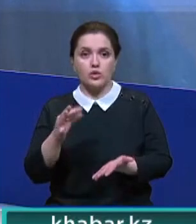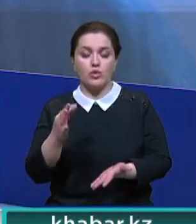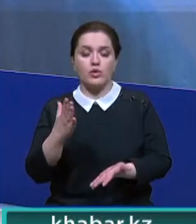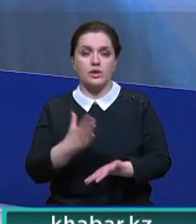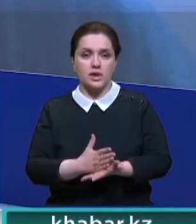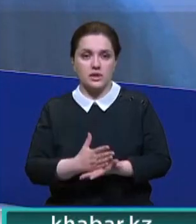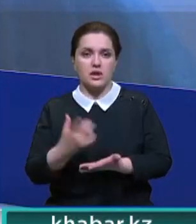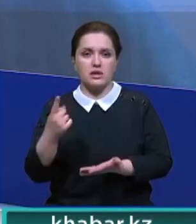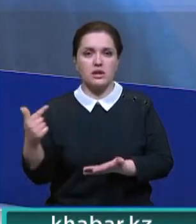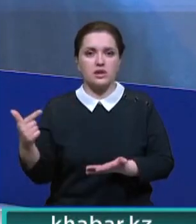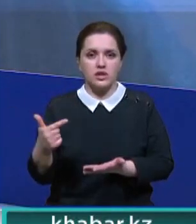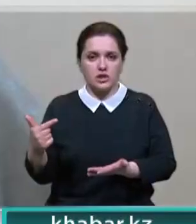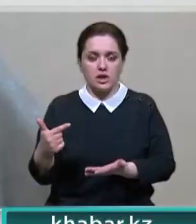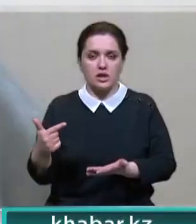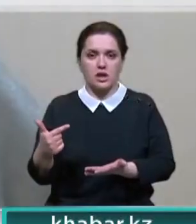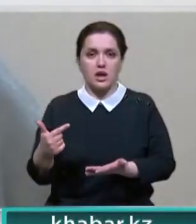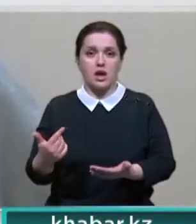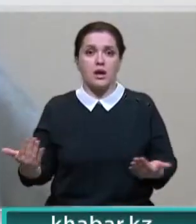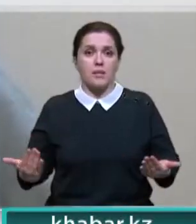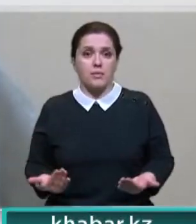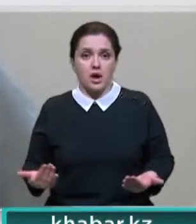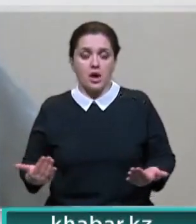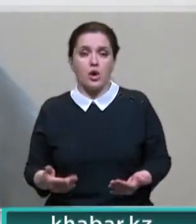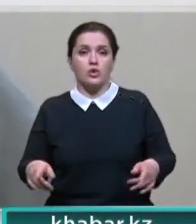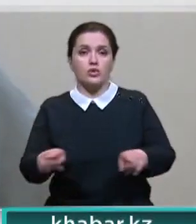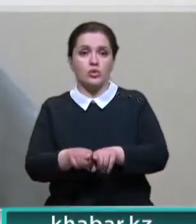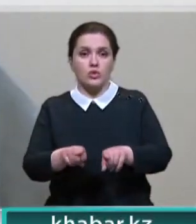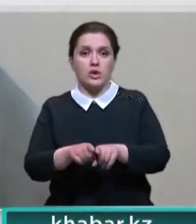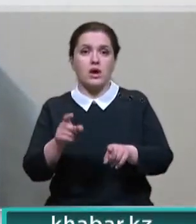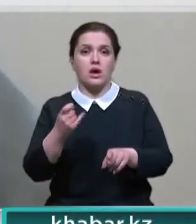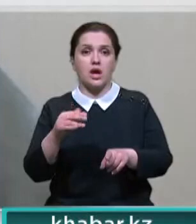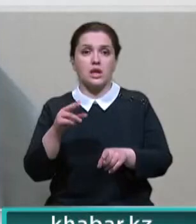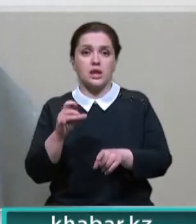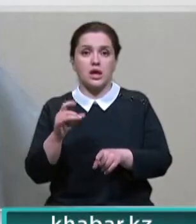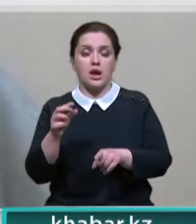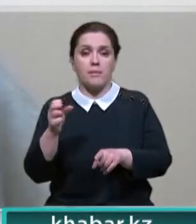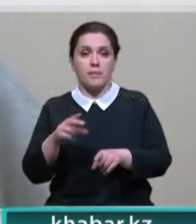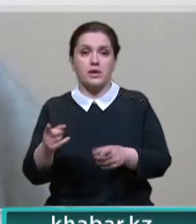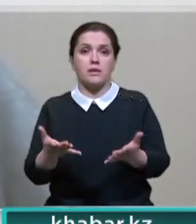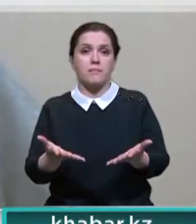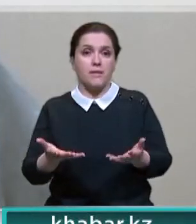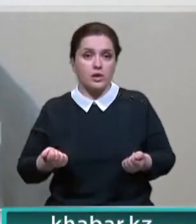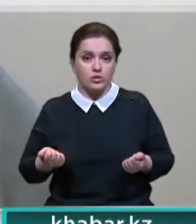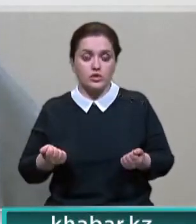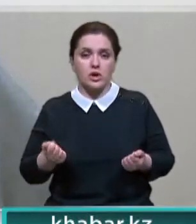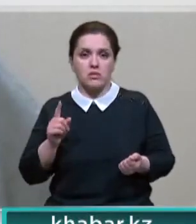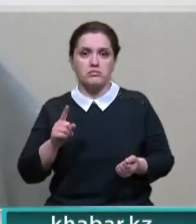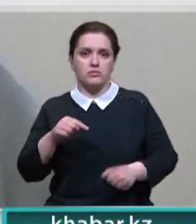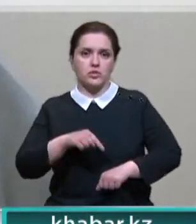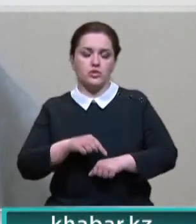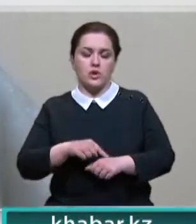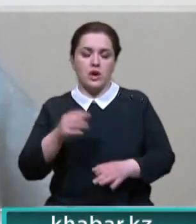одна гражданка, которая проживает тоже в Хайдерабаде, она получила вакцину, она перенесла нормально,